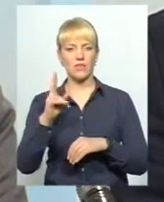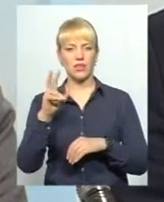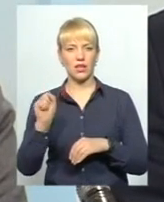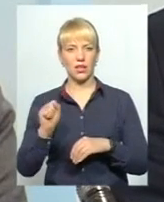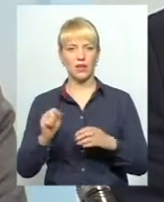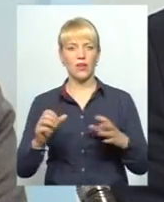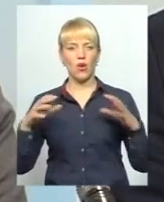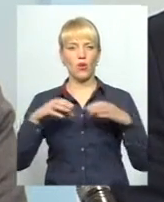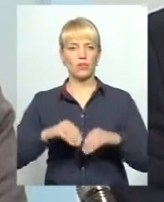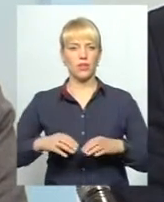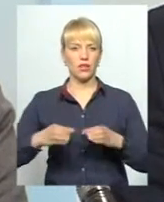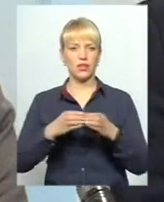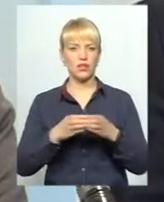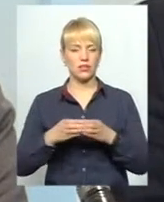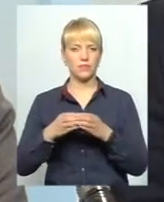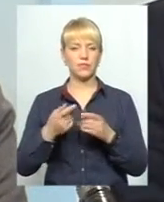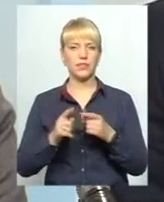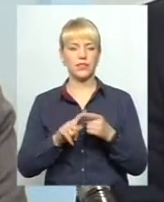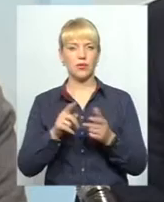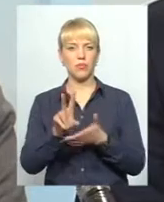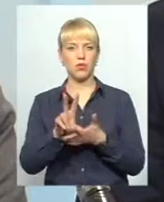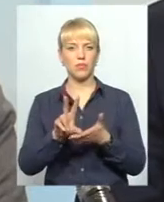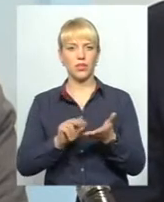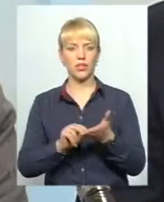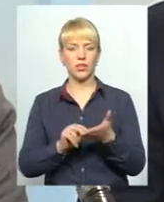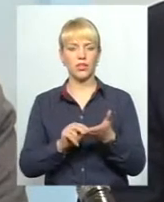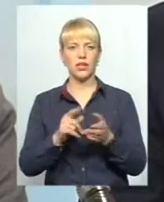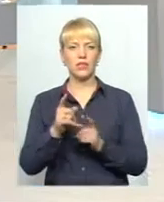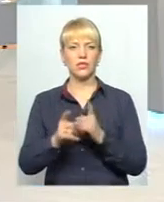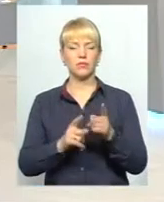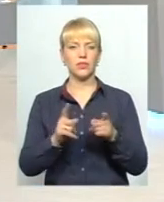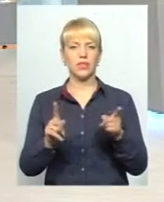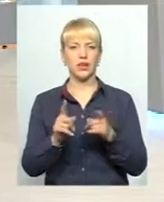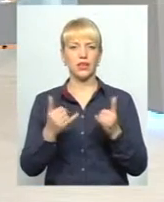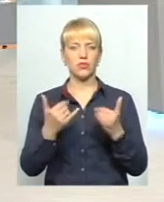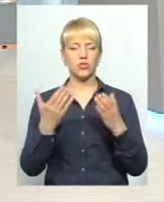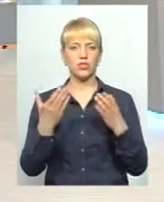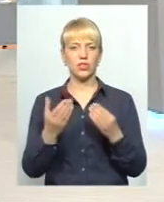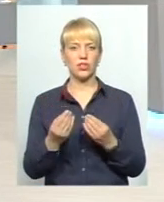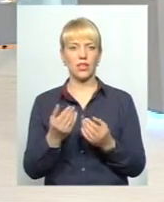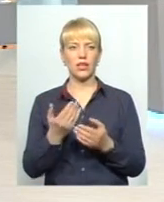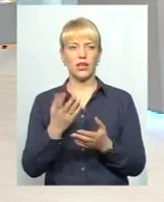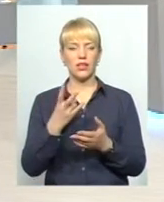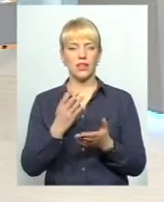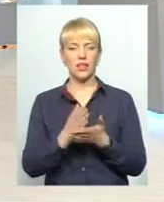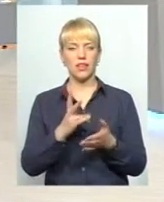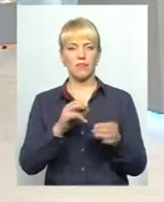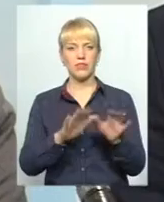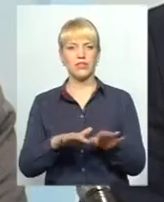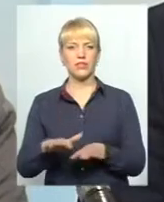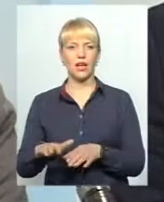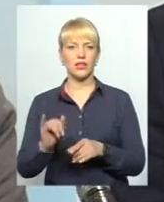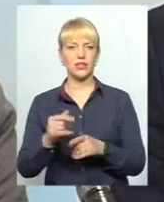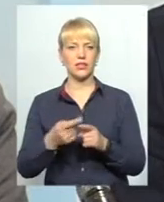кілометрів вуличного освітлення. Ось простий приклад тих змін, які на сьогоднішній день відбуваються на місцях, і